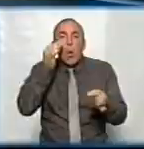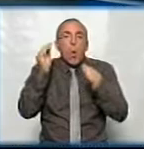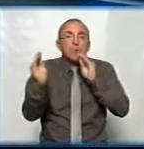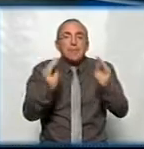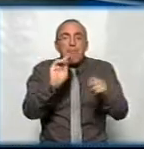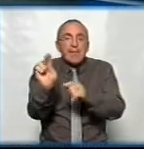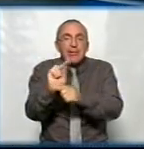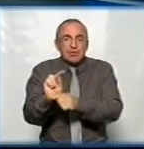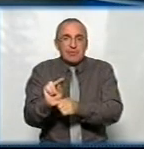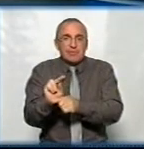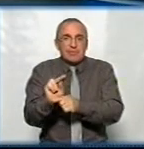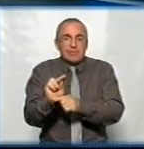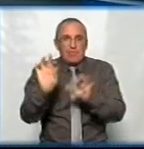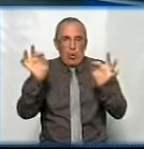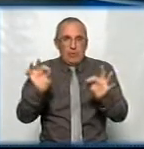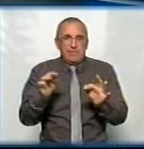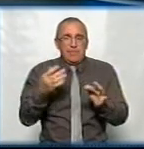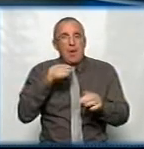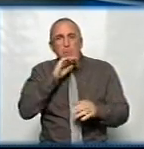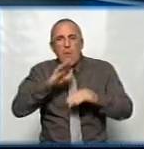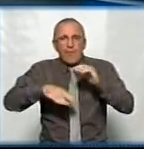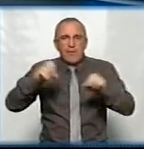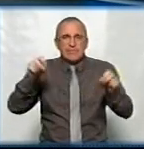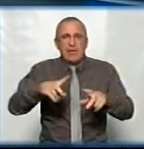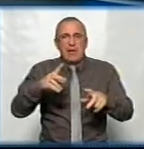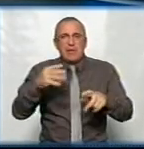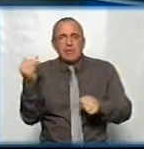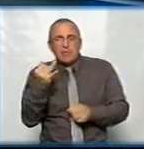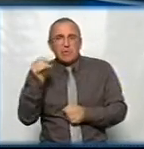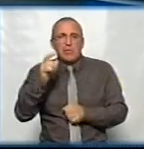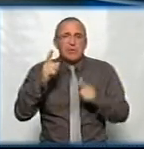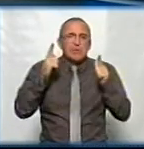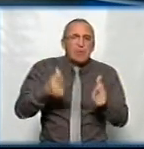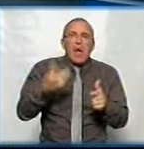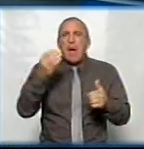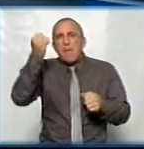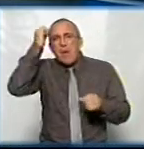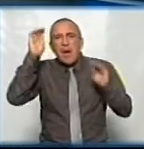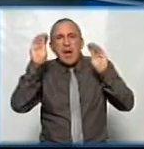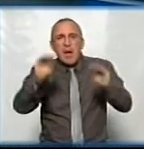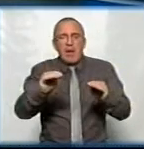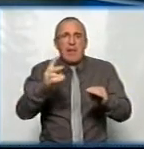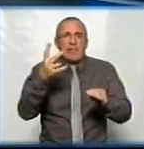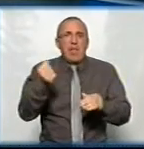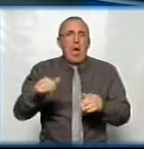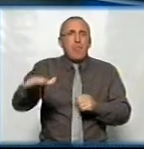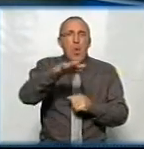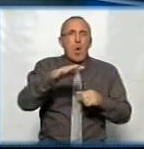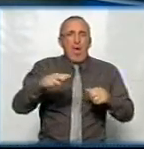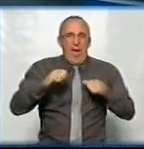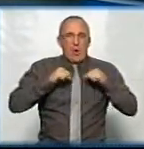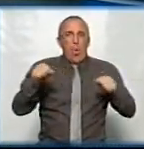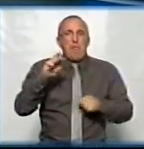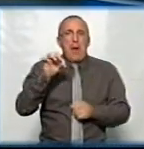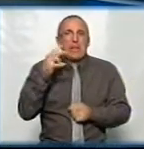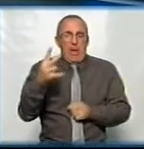ремонт. Тобто, якщо професіонали чи зацікавлені особи не можуть дійти згоди, який пам'ятник потрібно встановлювати на площі Герою Майдану,